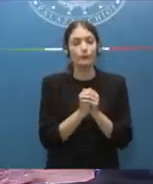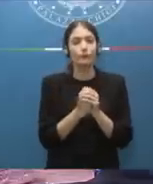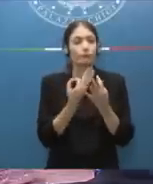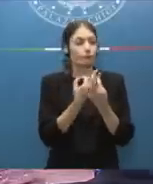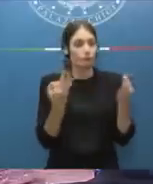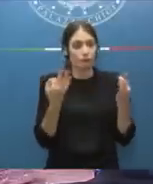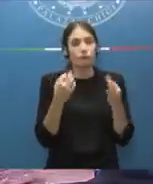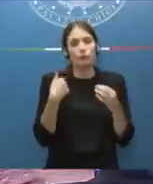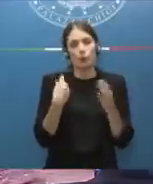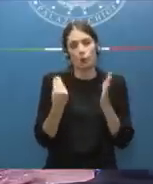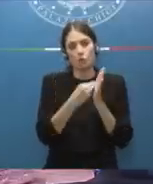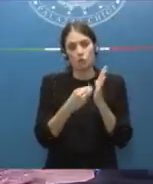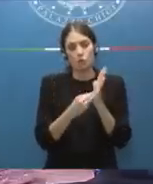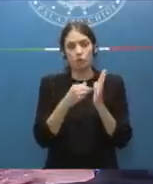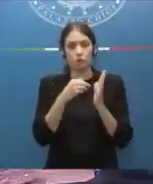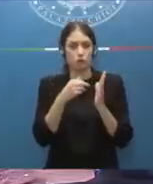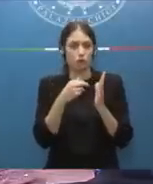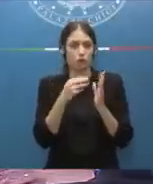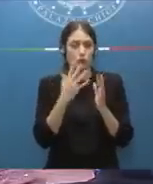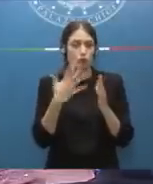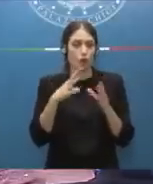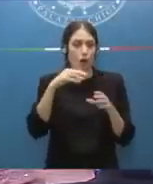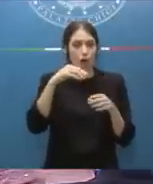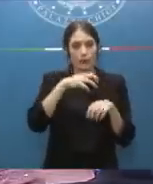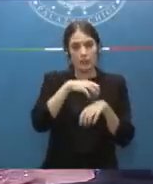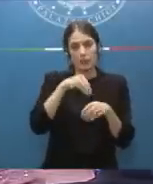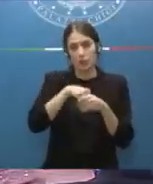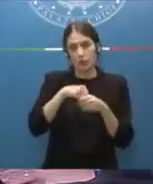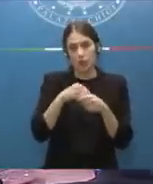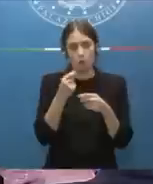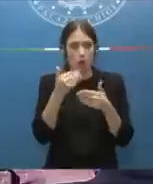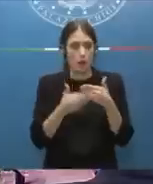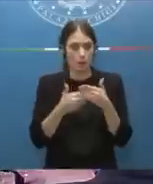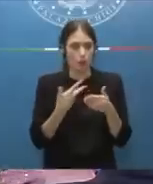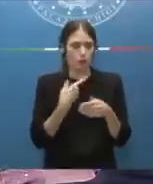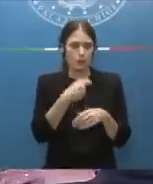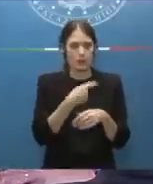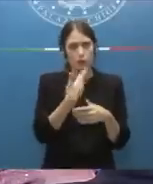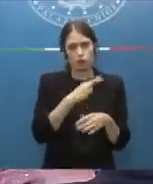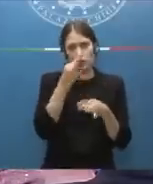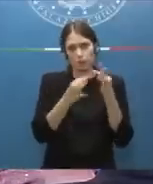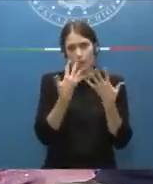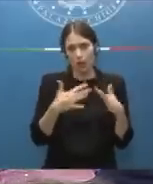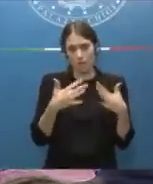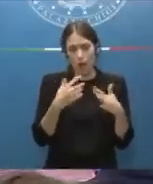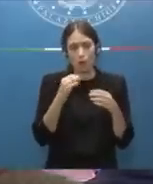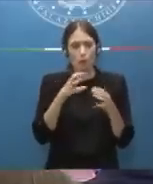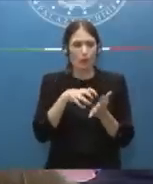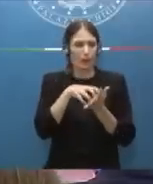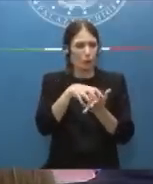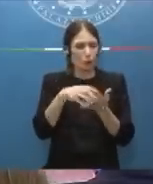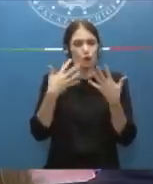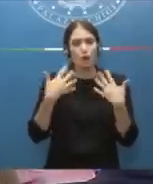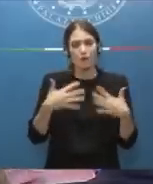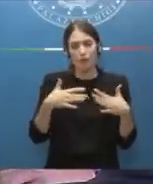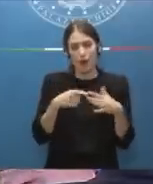parte per la quale ha contribuito il Ministero dell'Interno è appunto limitato, come già il Presidente ha detto efficacemente, alla introduzione di